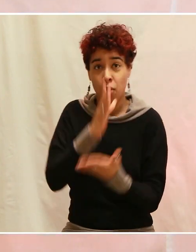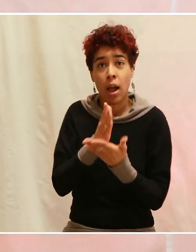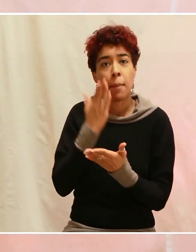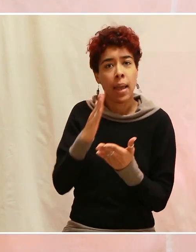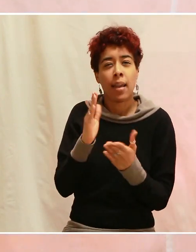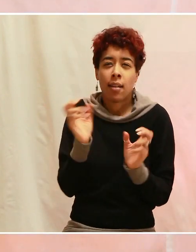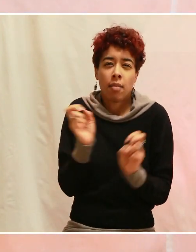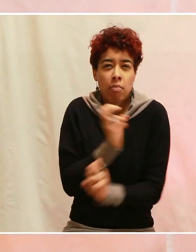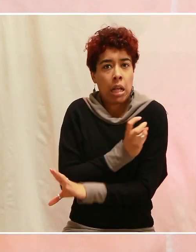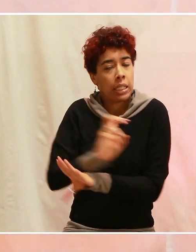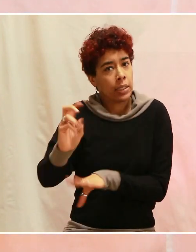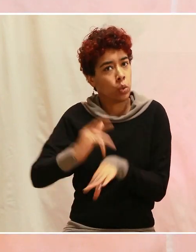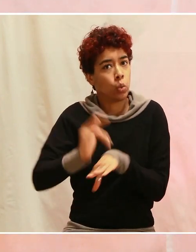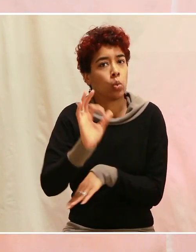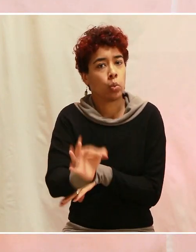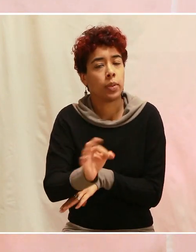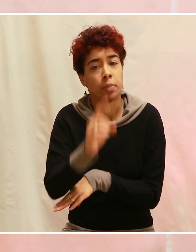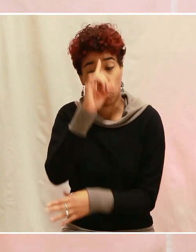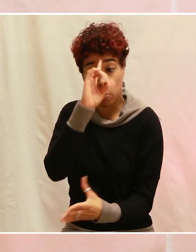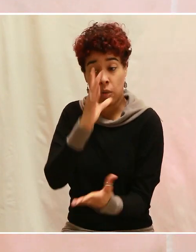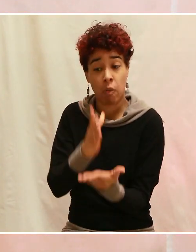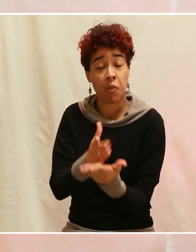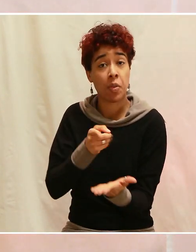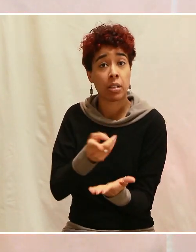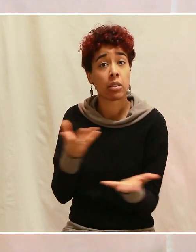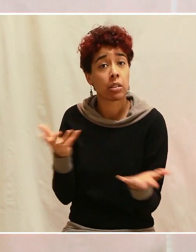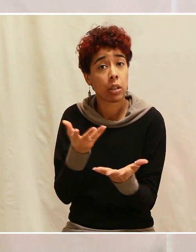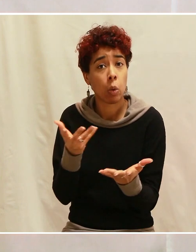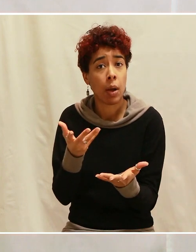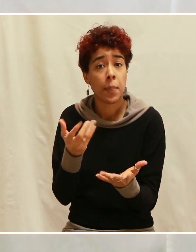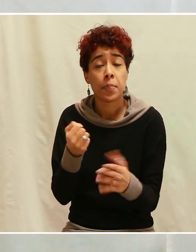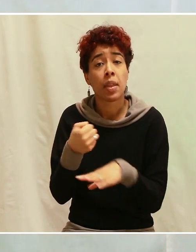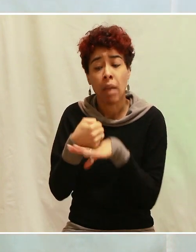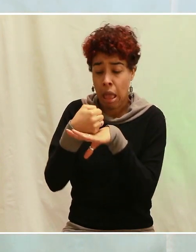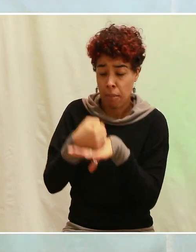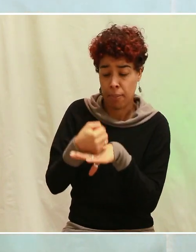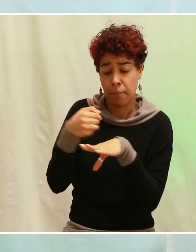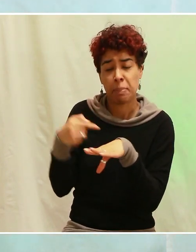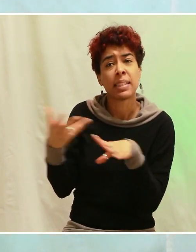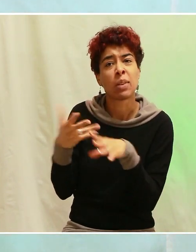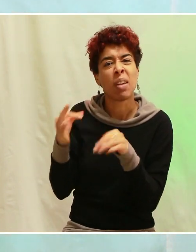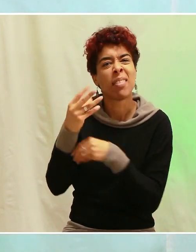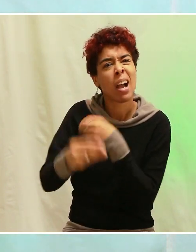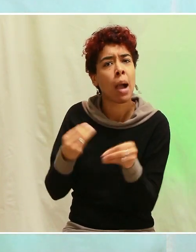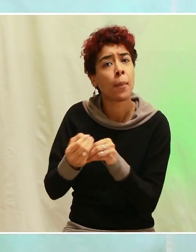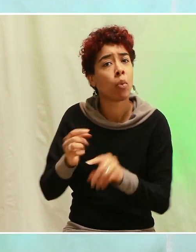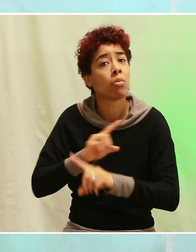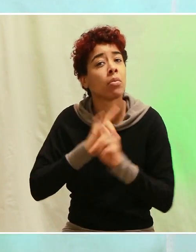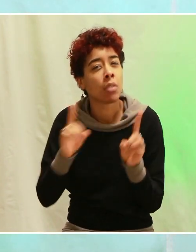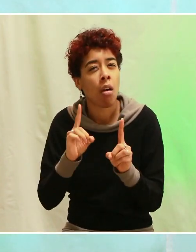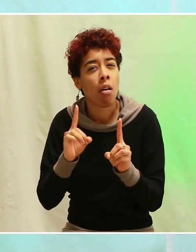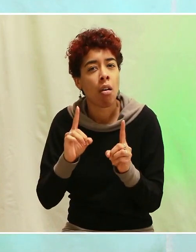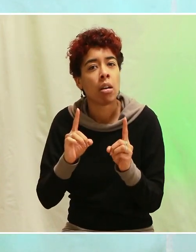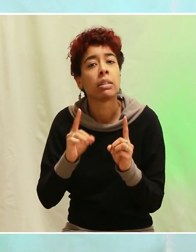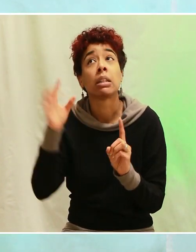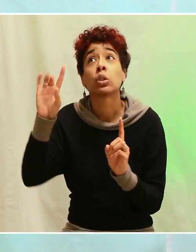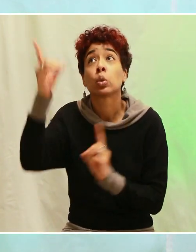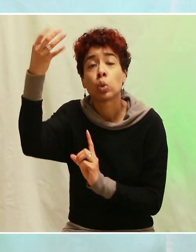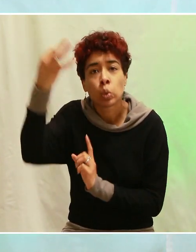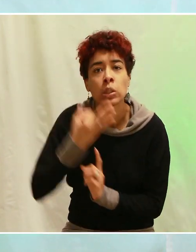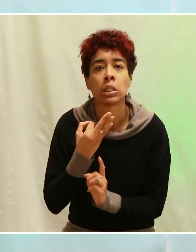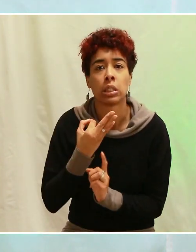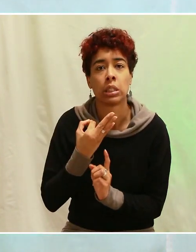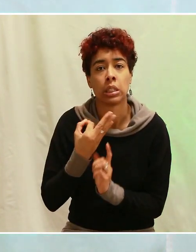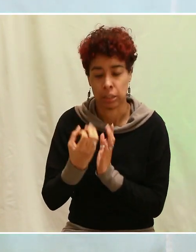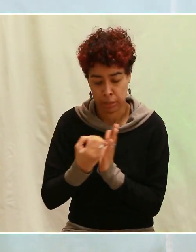prise de risque. Pourquoi ? Parce que la foi, elle ne s'appuie pas sur les choses et les rudiments du monde, mais seulement sur la parole de Dieu et on